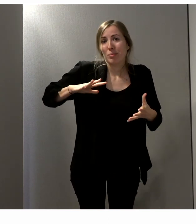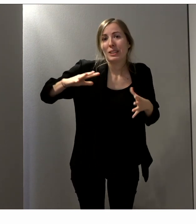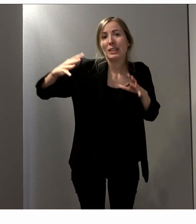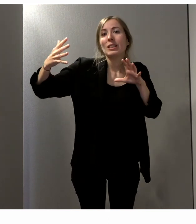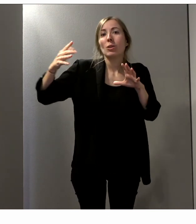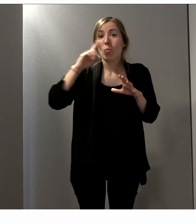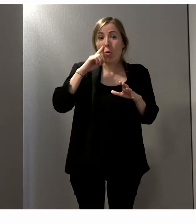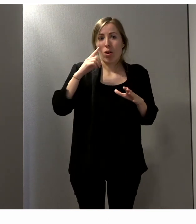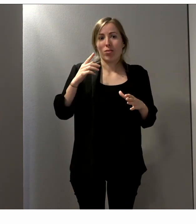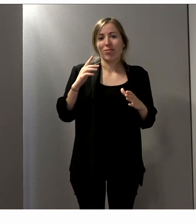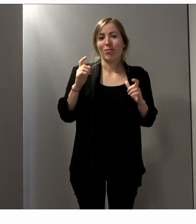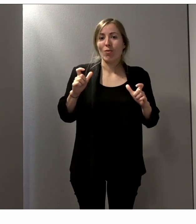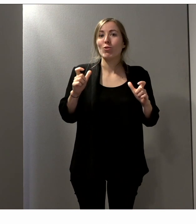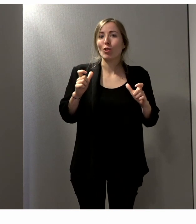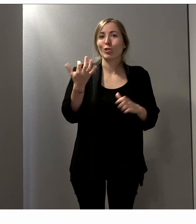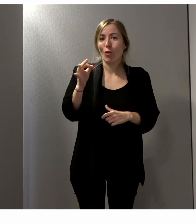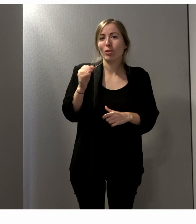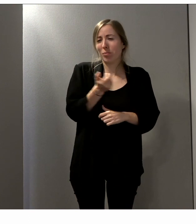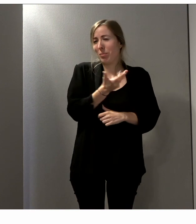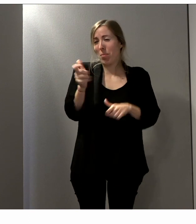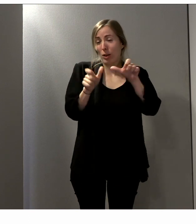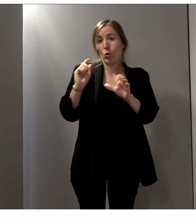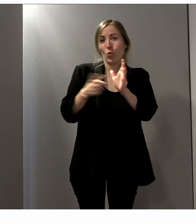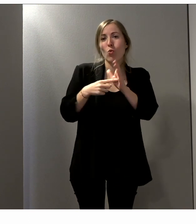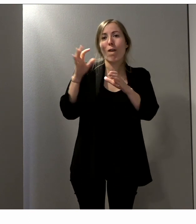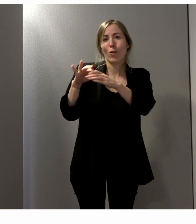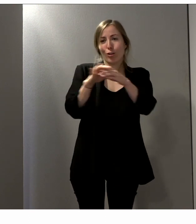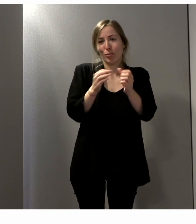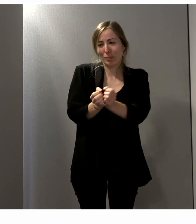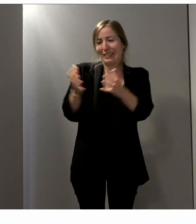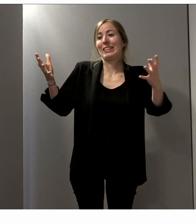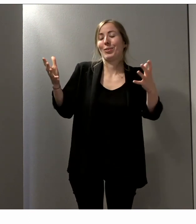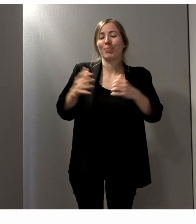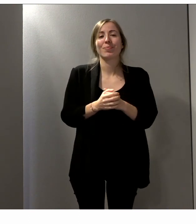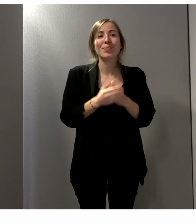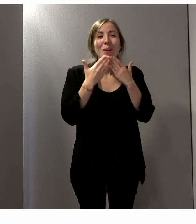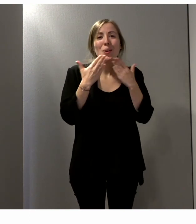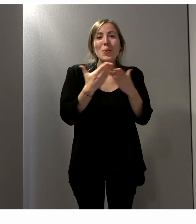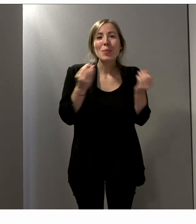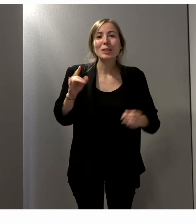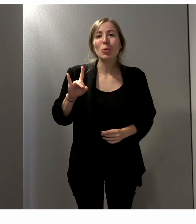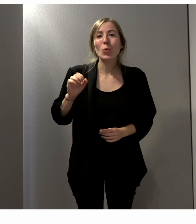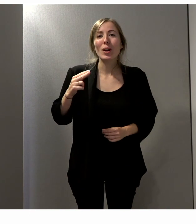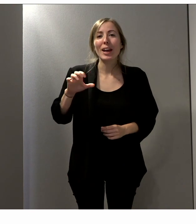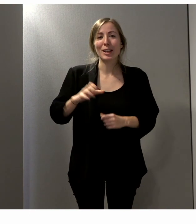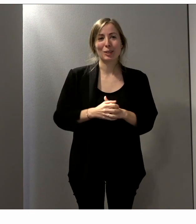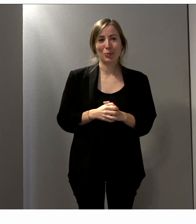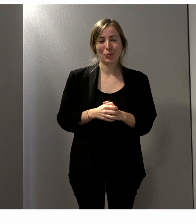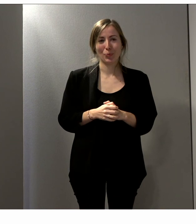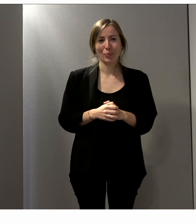plus de personnes ont l'occasion de pouvoir voter. Je vous remercie de votre invitation. Merci beaucoup, Hélène. J'aimerais maintenant